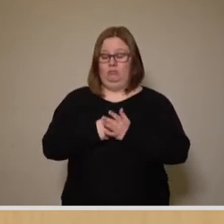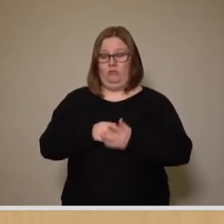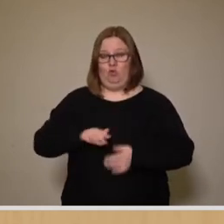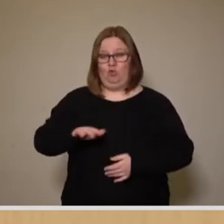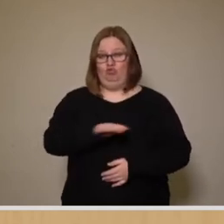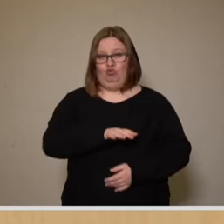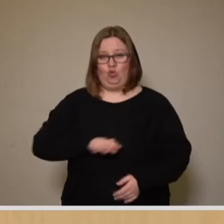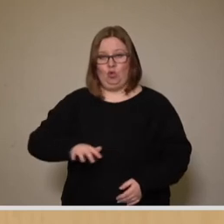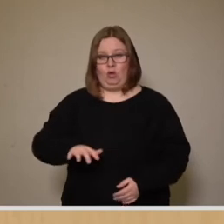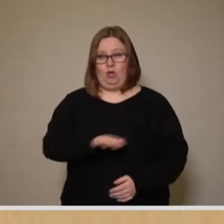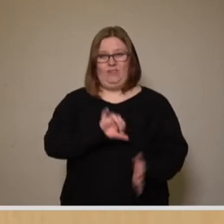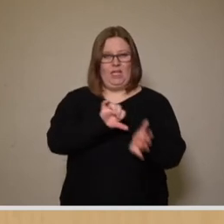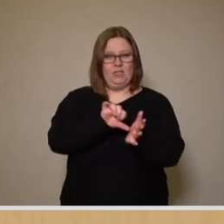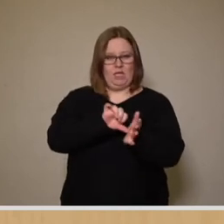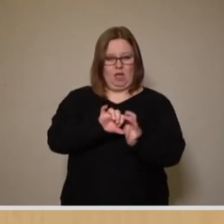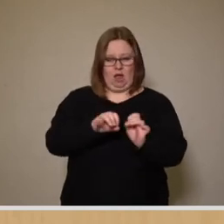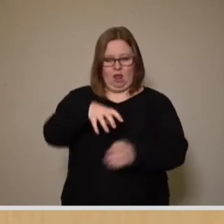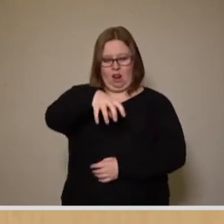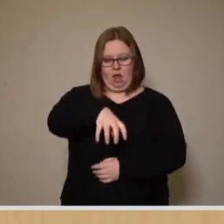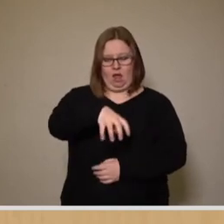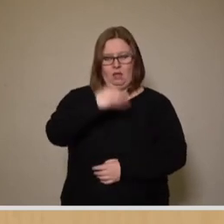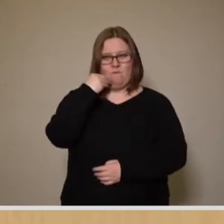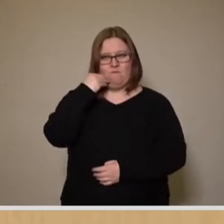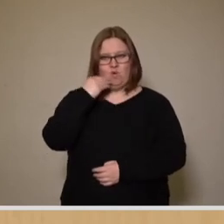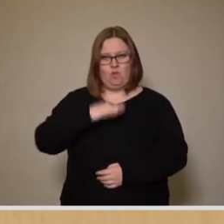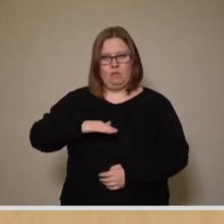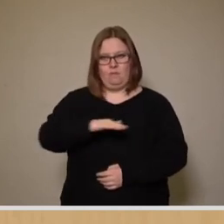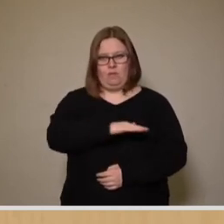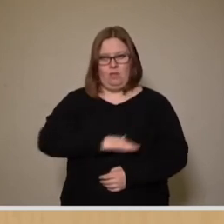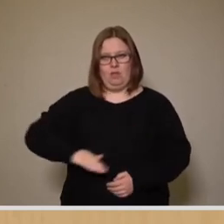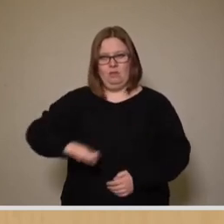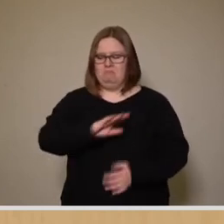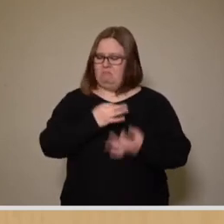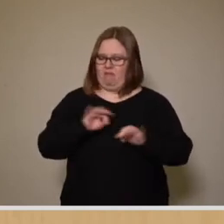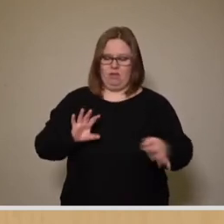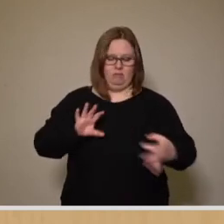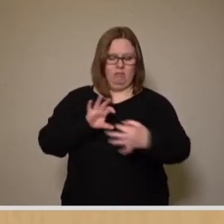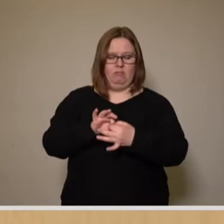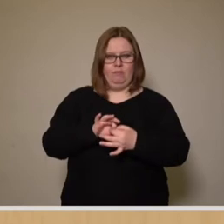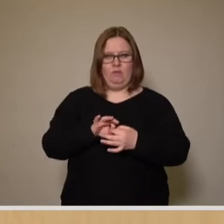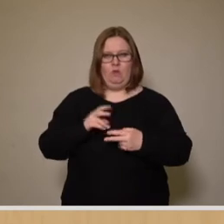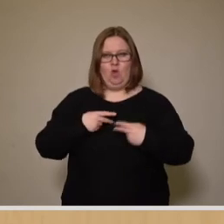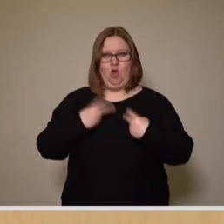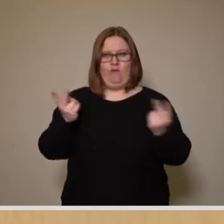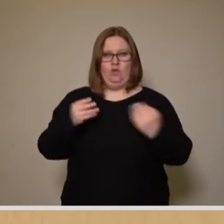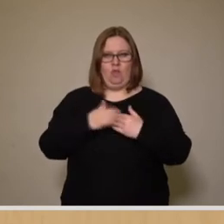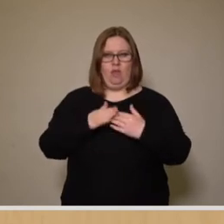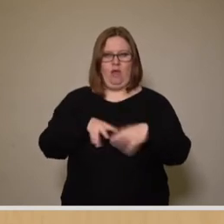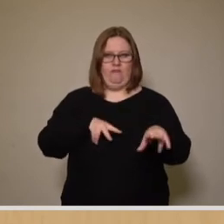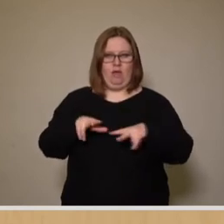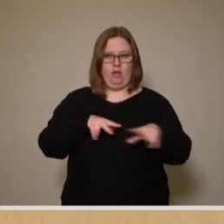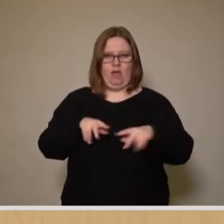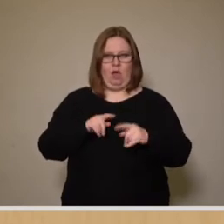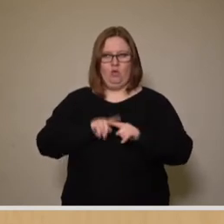Durch seine zentrale Lage in einem Wohngebiet, bestens angeschlossen durch den ÖPNV und die Fernwärme,